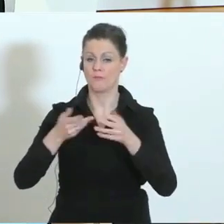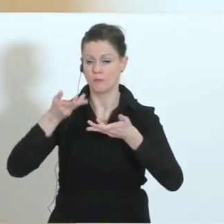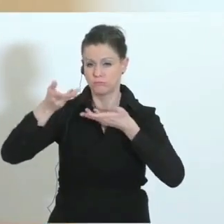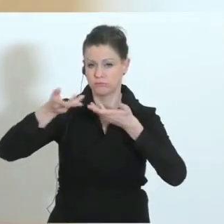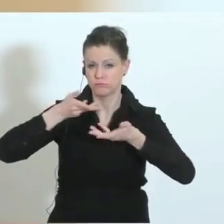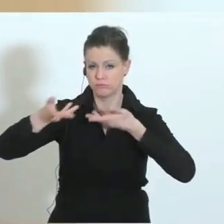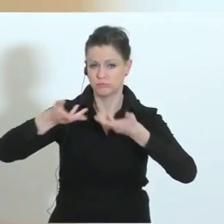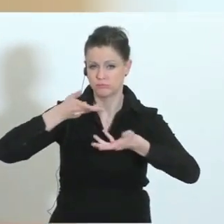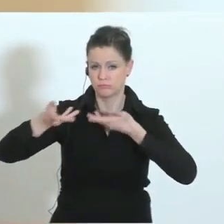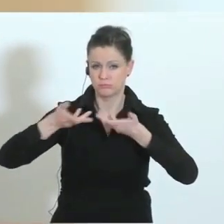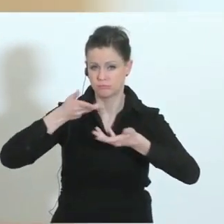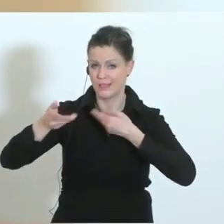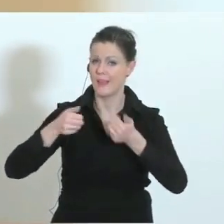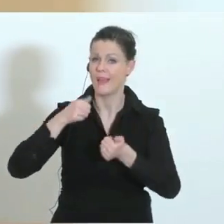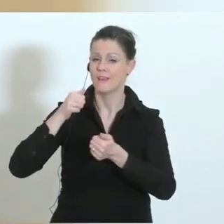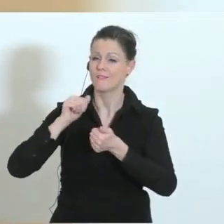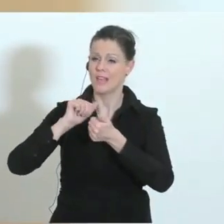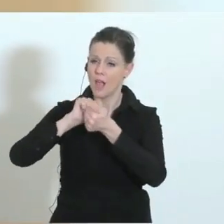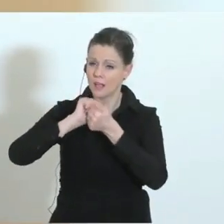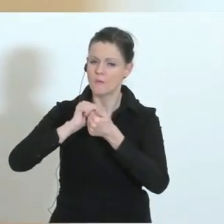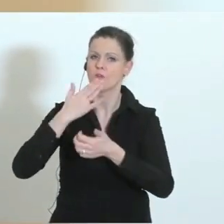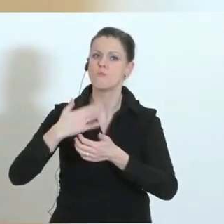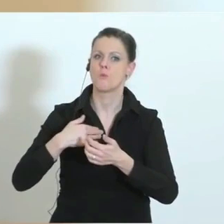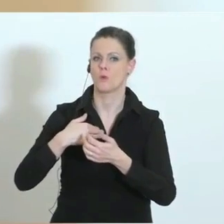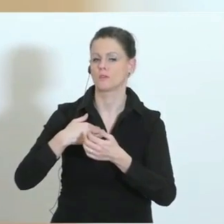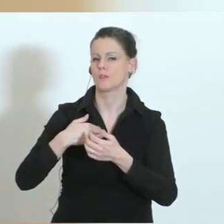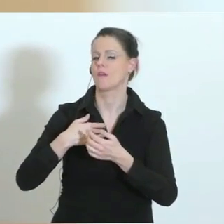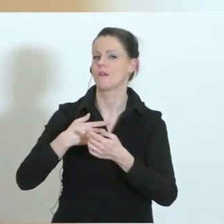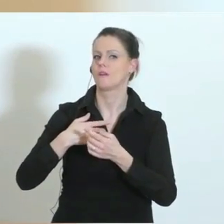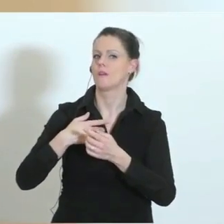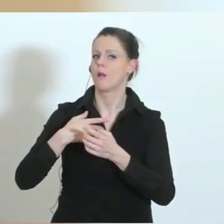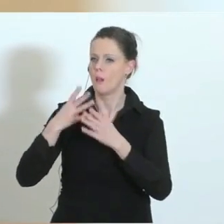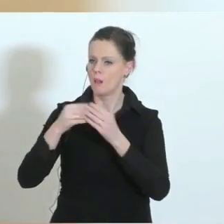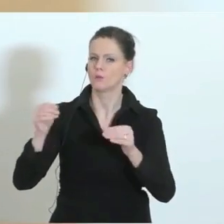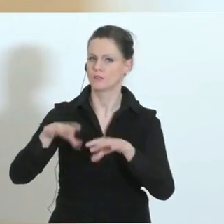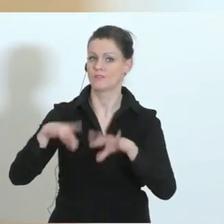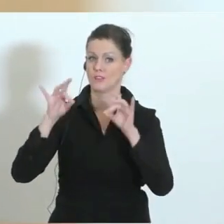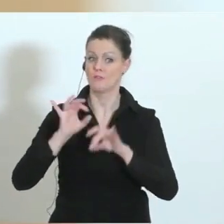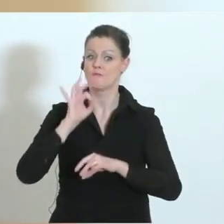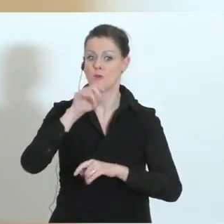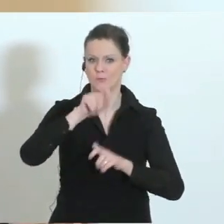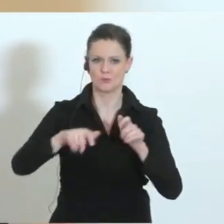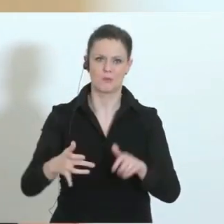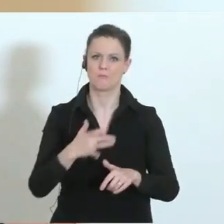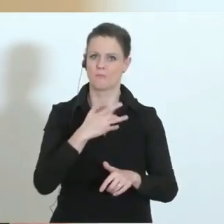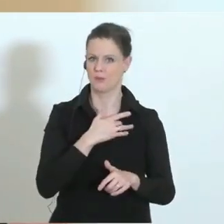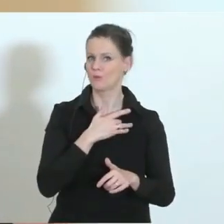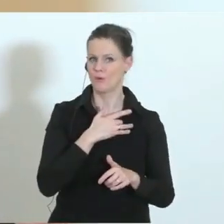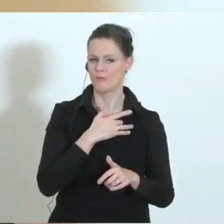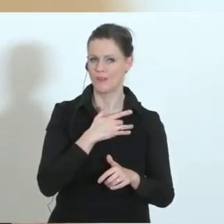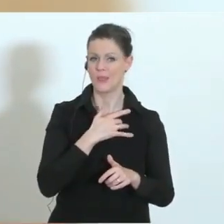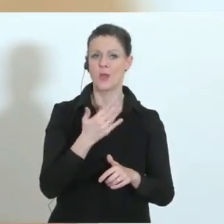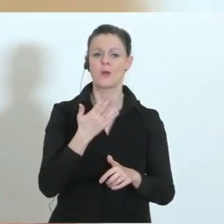kämpfen dafür, dass es zu einer Lösung kommt. Denn das ist extrem wichtig für die Betroffenen, dass ich meine vertraute